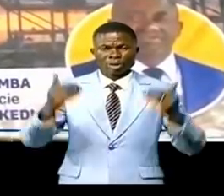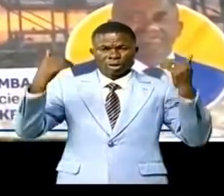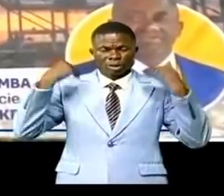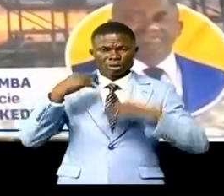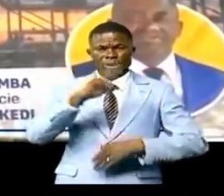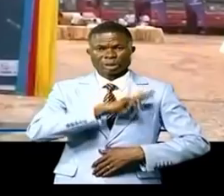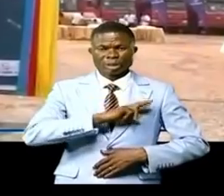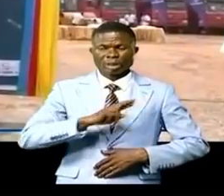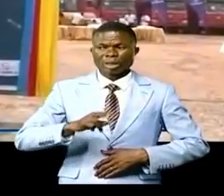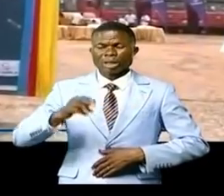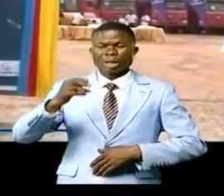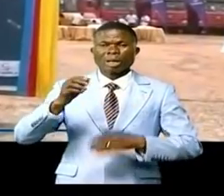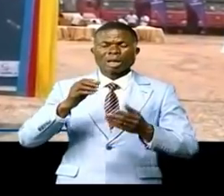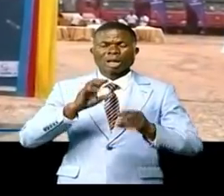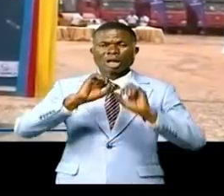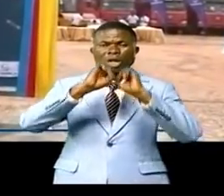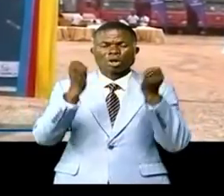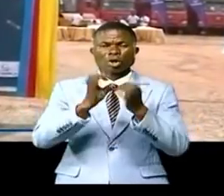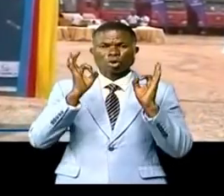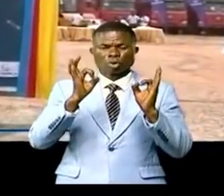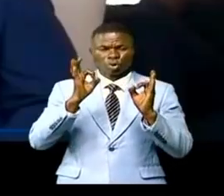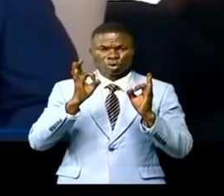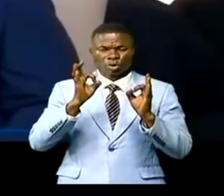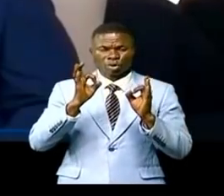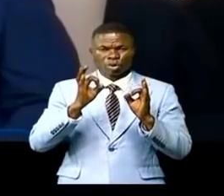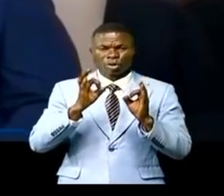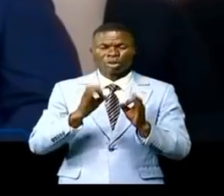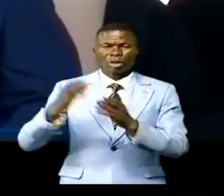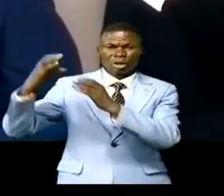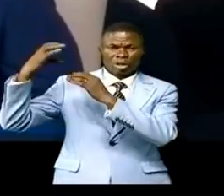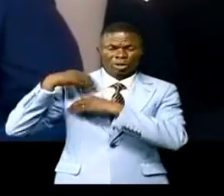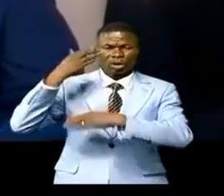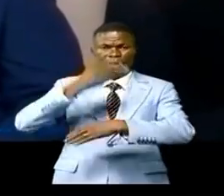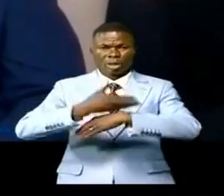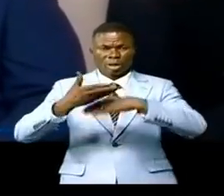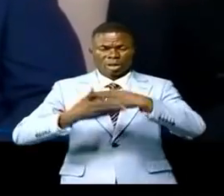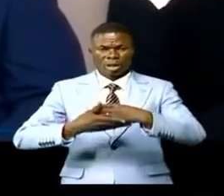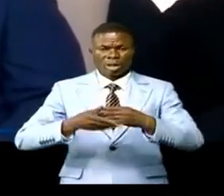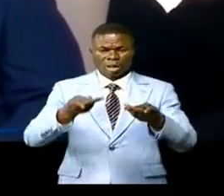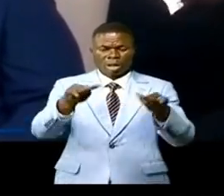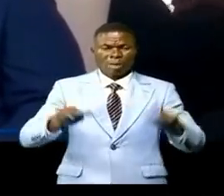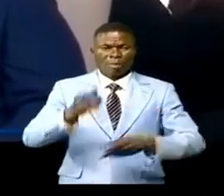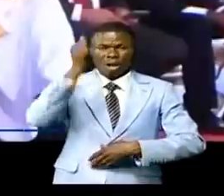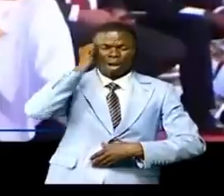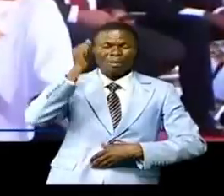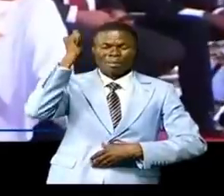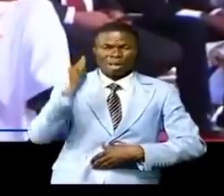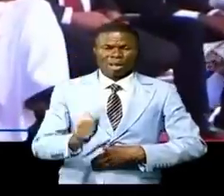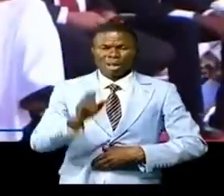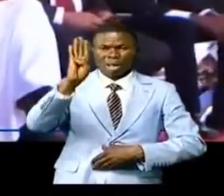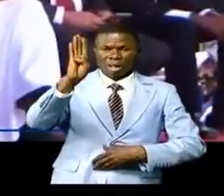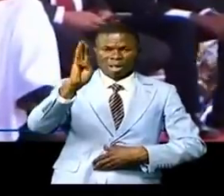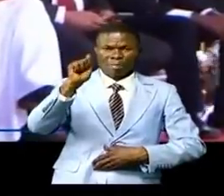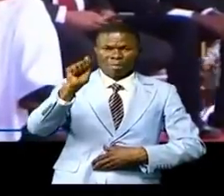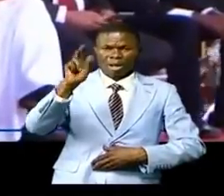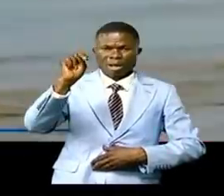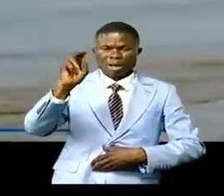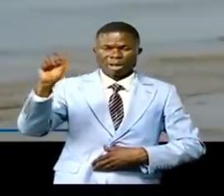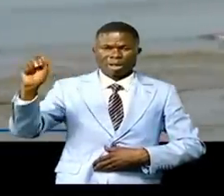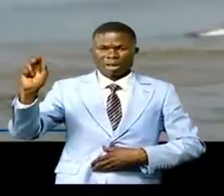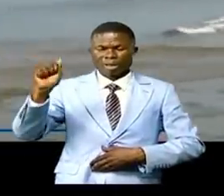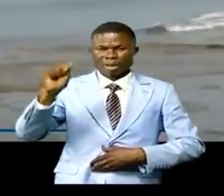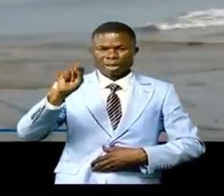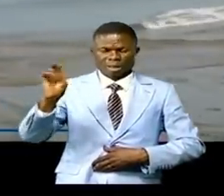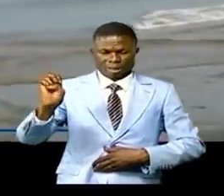république au sein de la nouvelle entreprise DP World chargée de la construction du port en eau profonde de Bananas projet tant attendu par ce